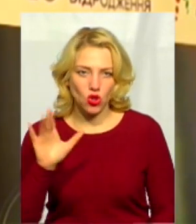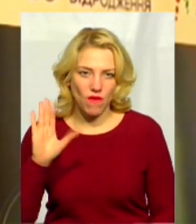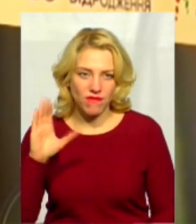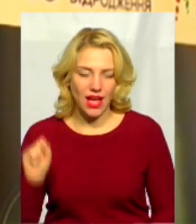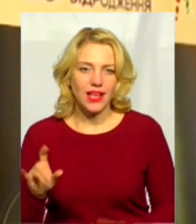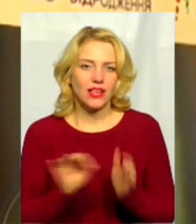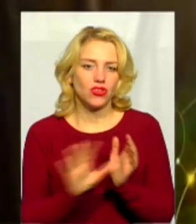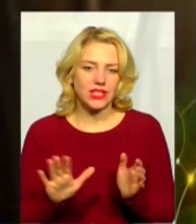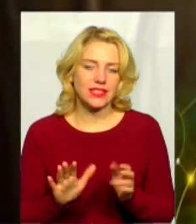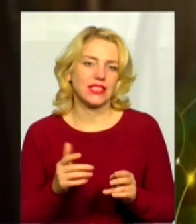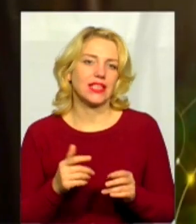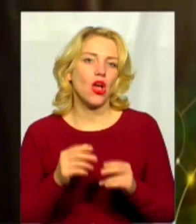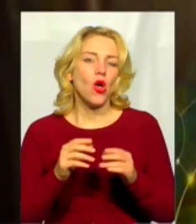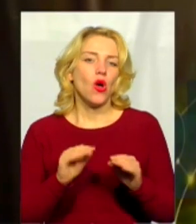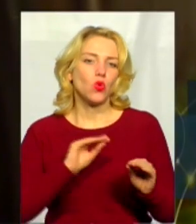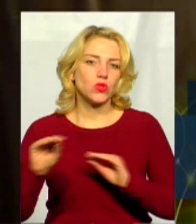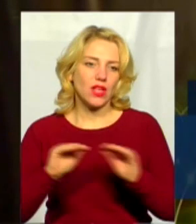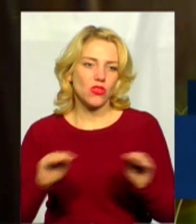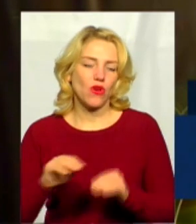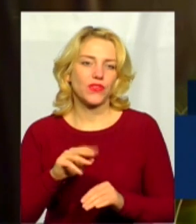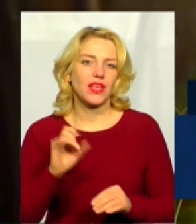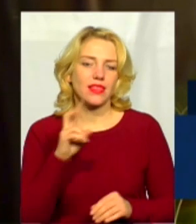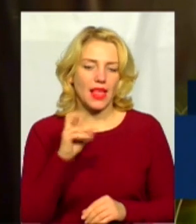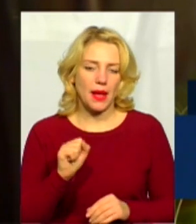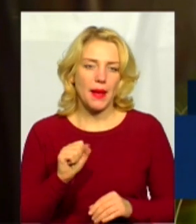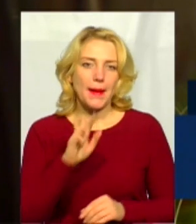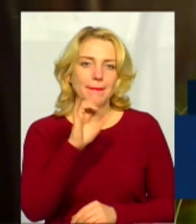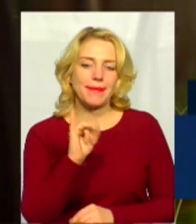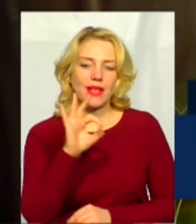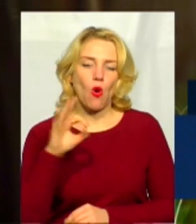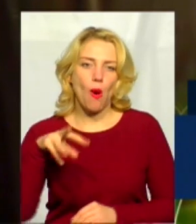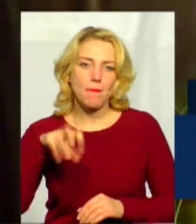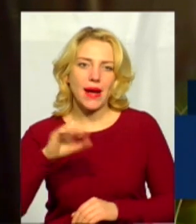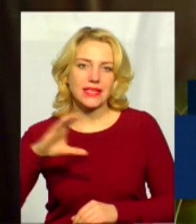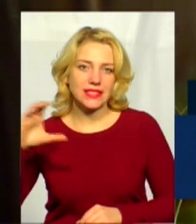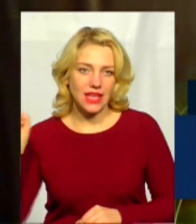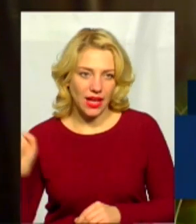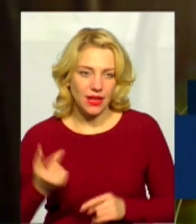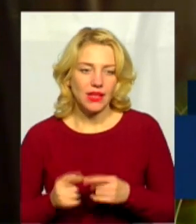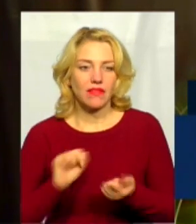установки на біомасі. Знаковим, найуспішнішим проєктом є в Кам'янці-Подільську